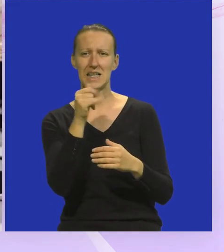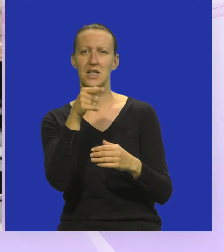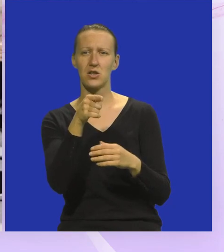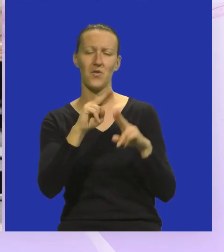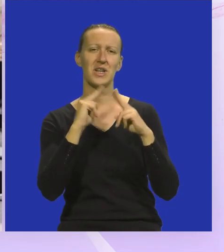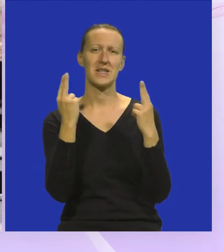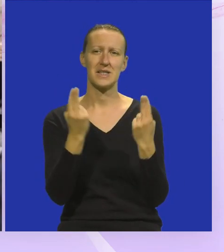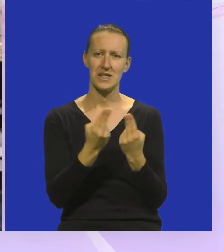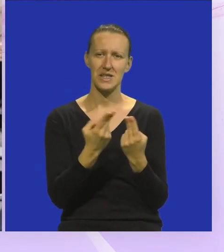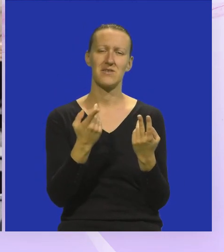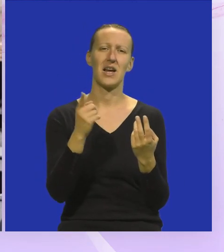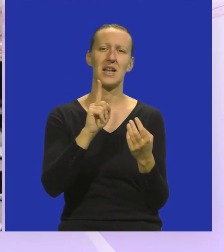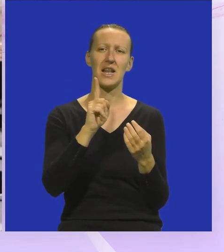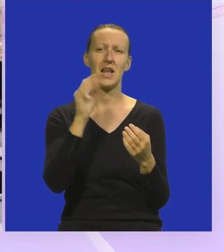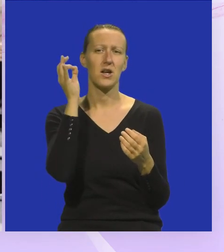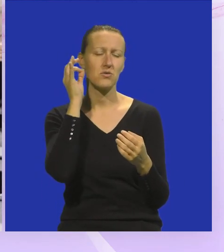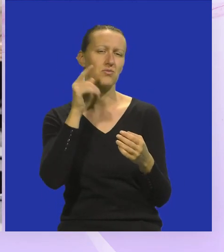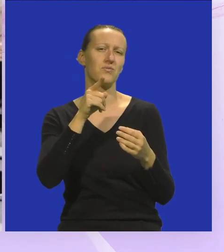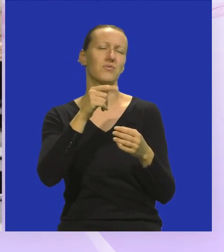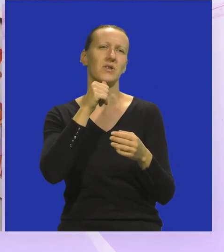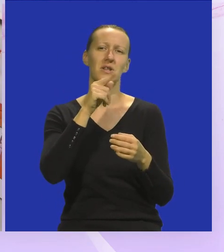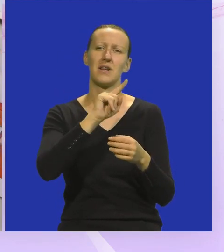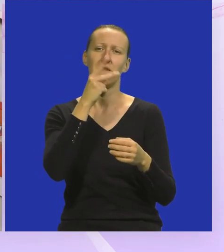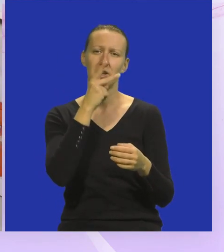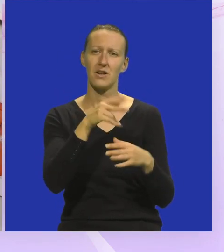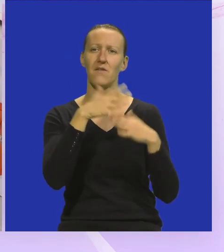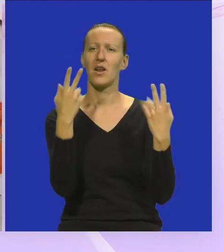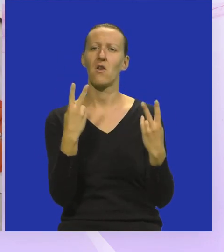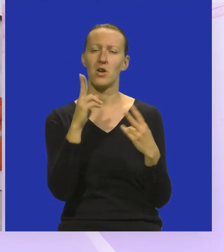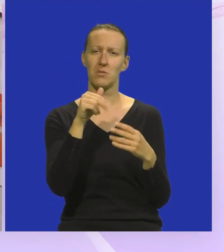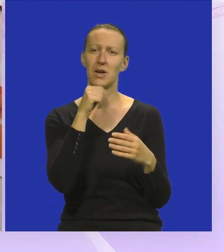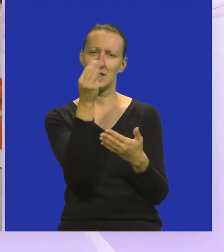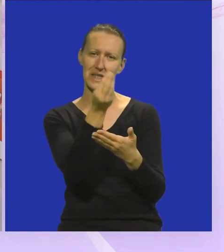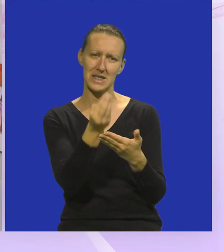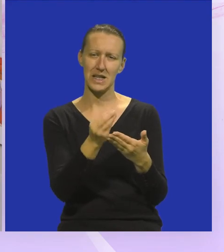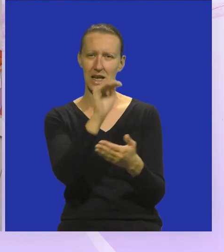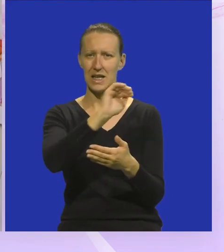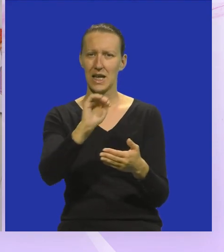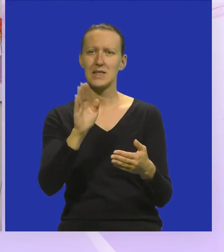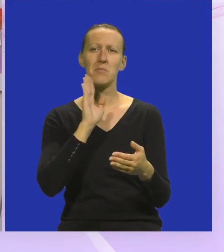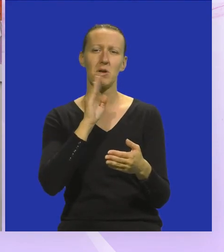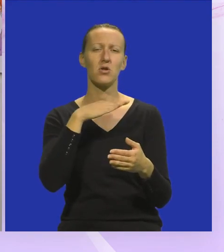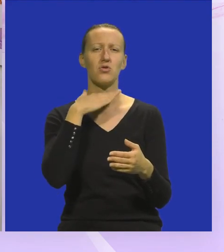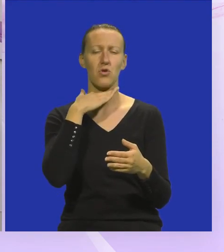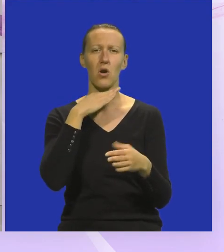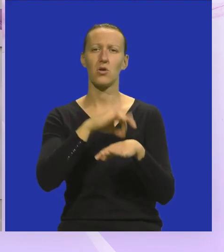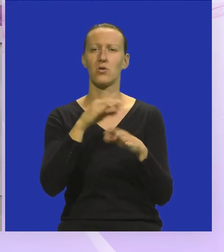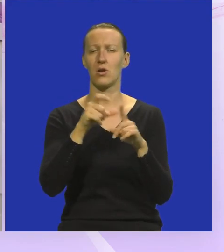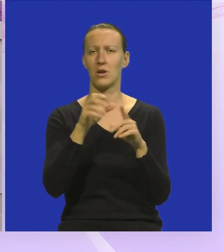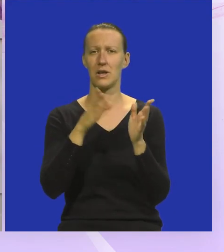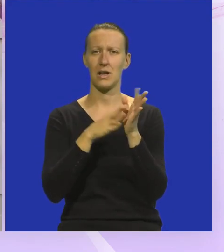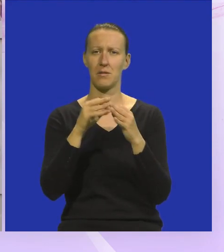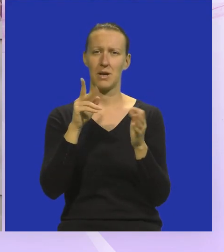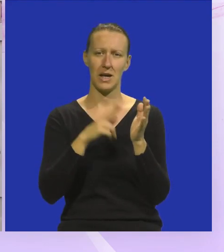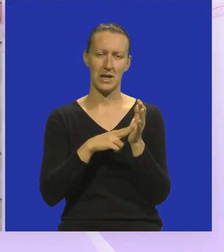ovog svijeta ne čujući ih i ne videći. Veliko značenje imaju ilustracije učenika Medulinske škole doktora Mate